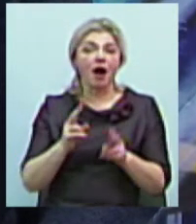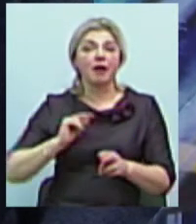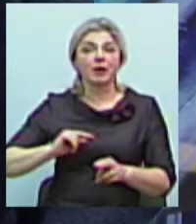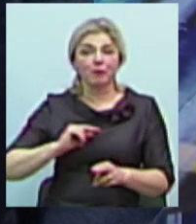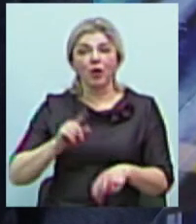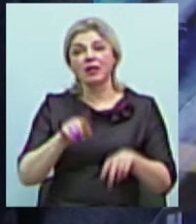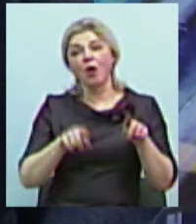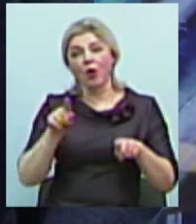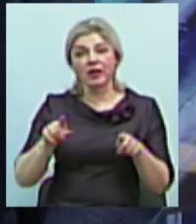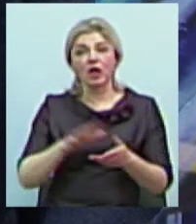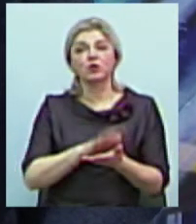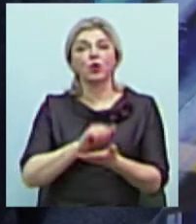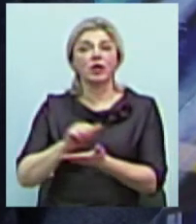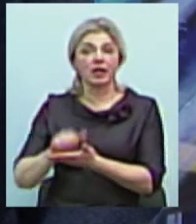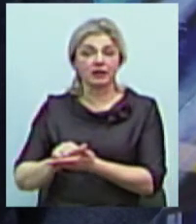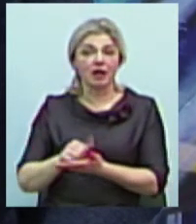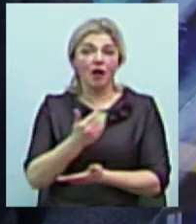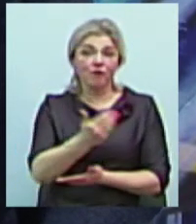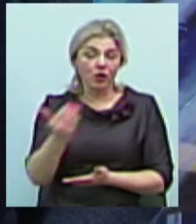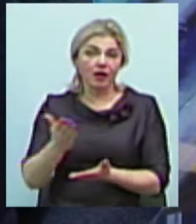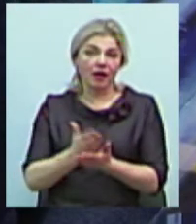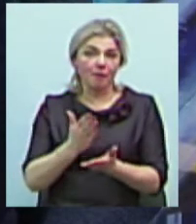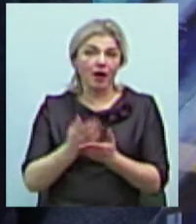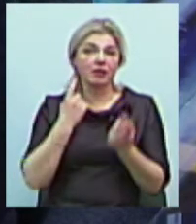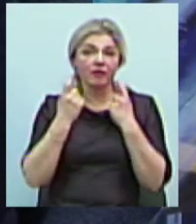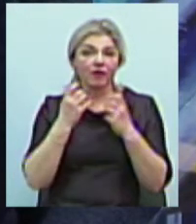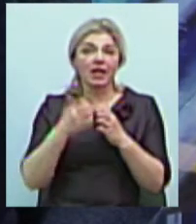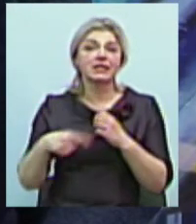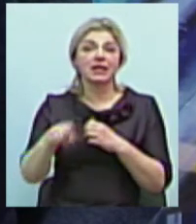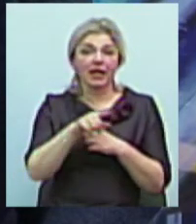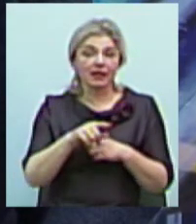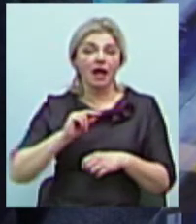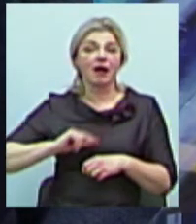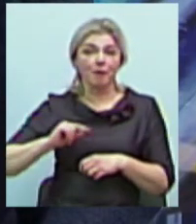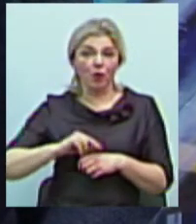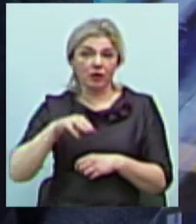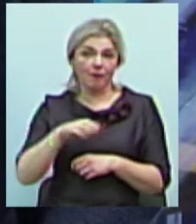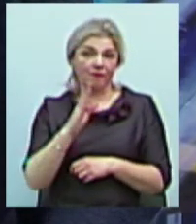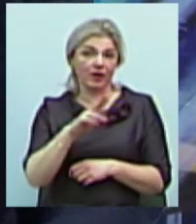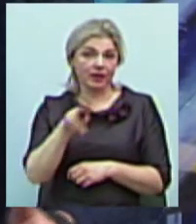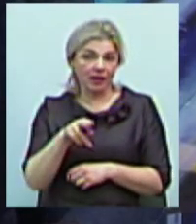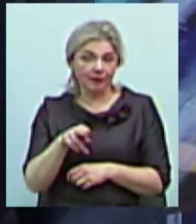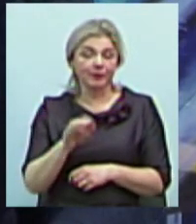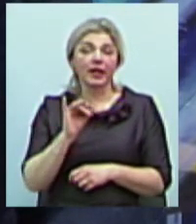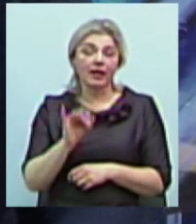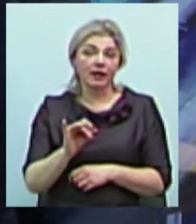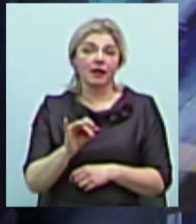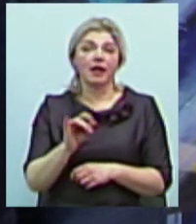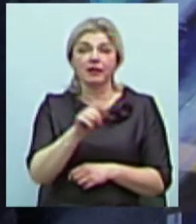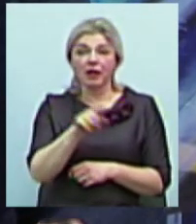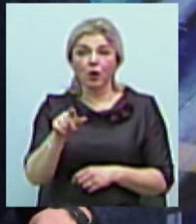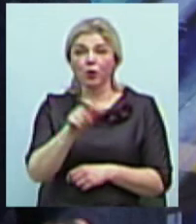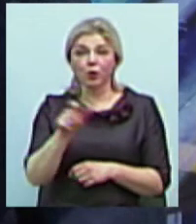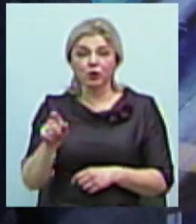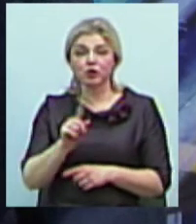вони мають інформатора серед працівників органів внутрішніх справ. І ті люди, які цю інформацію